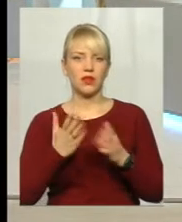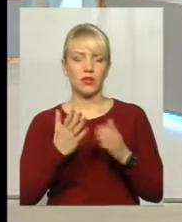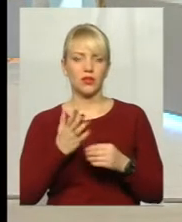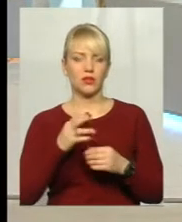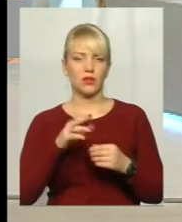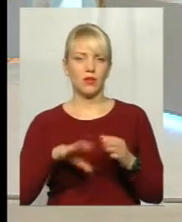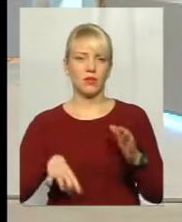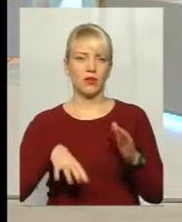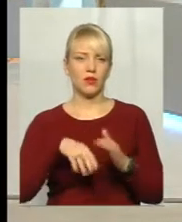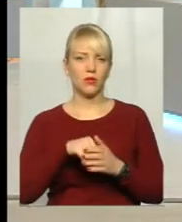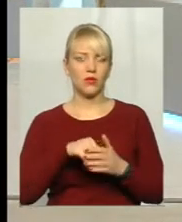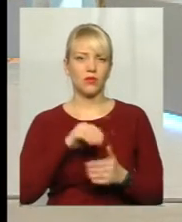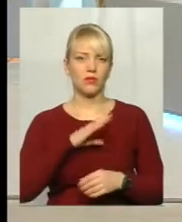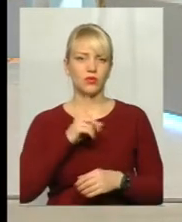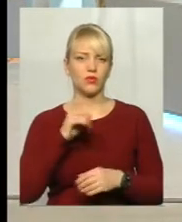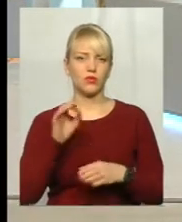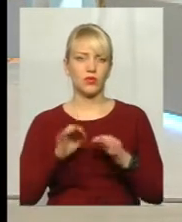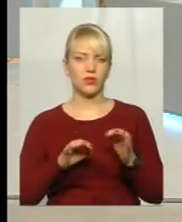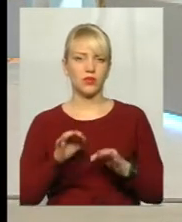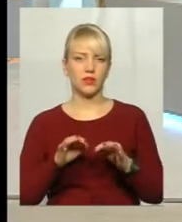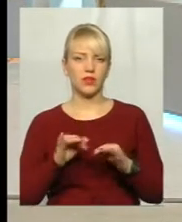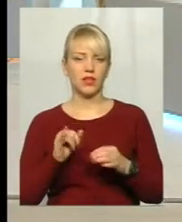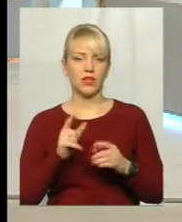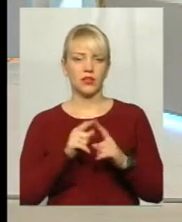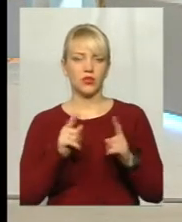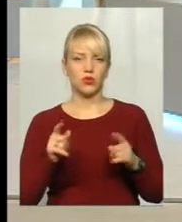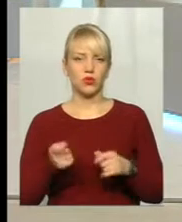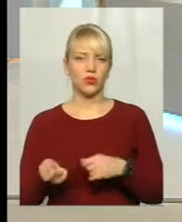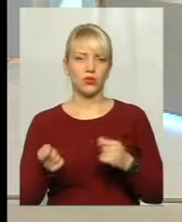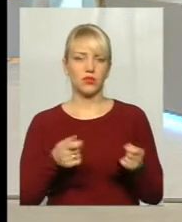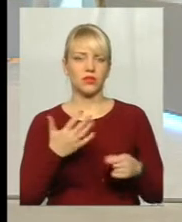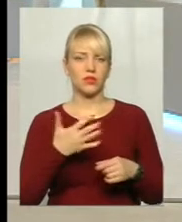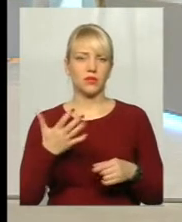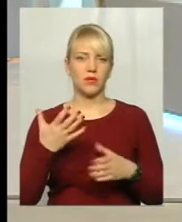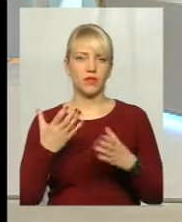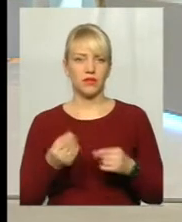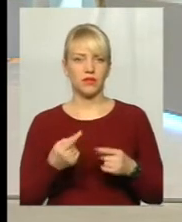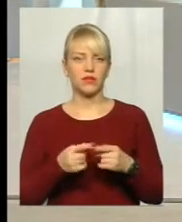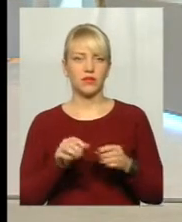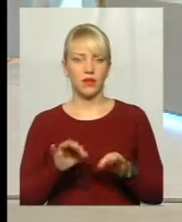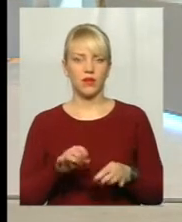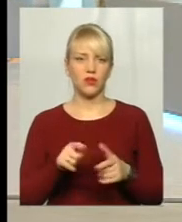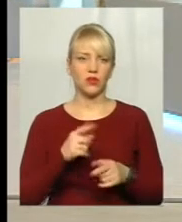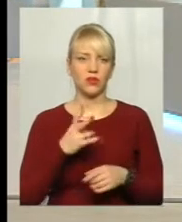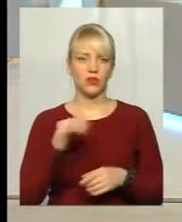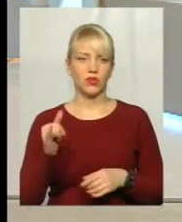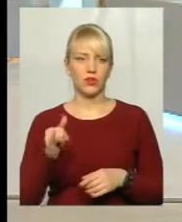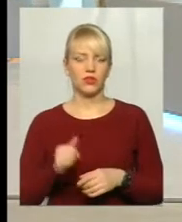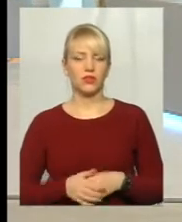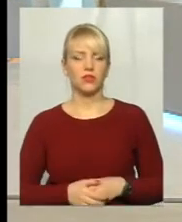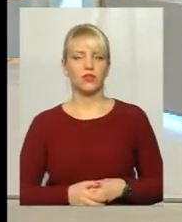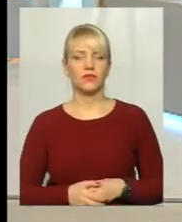100%. І вартість до ставки 55, це так чи ні? Дякую.